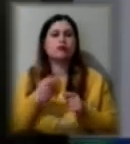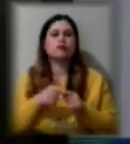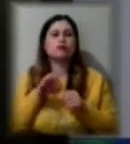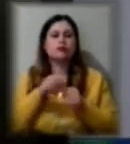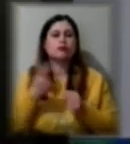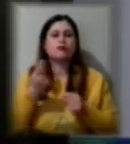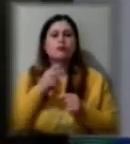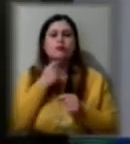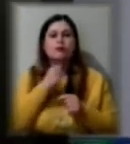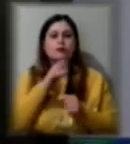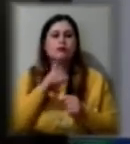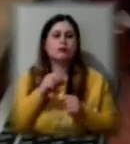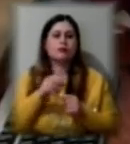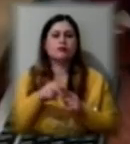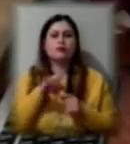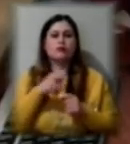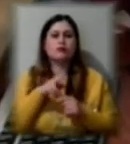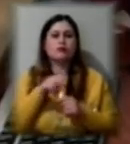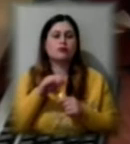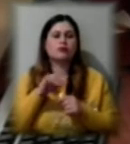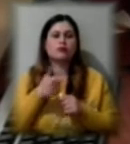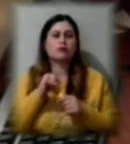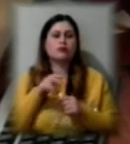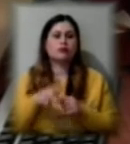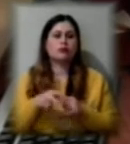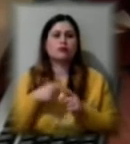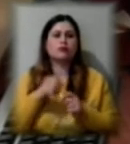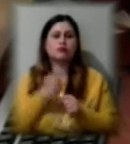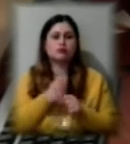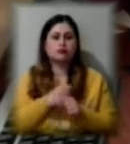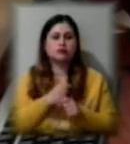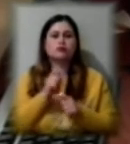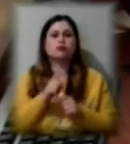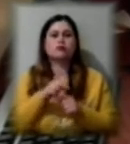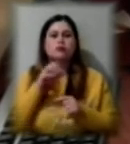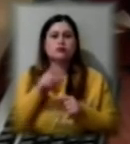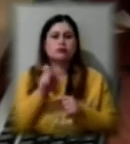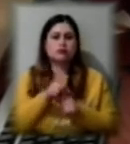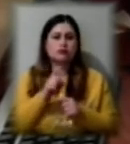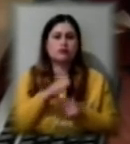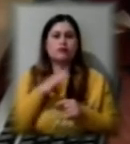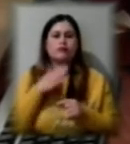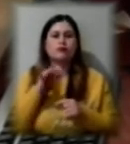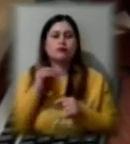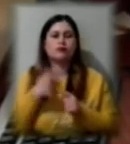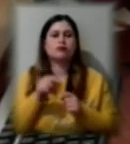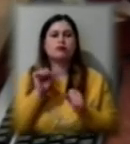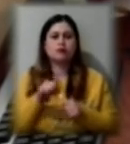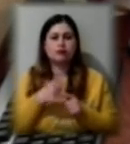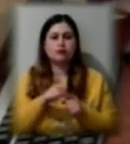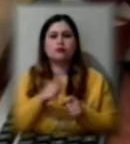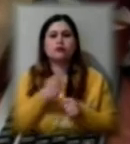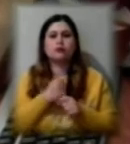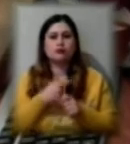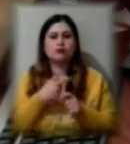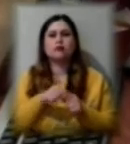клас на онлайн-платформі Google. Створили завдання, тестові завдання, відео, де вони можуть побачити, таблички.